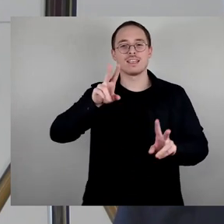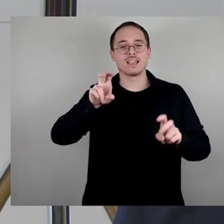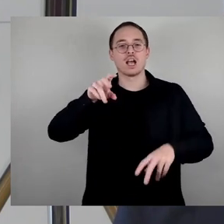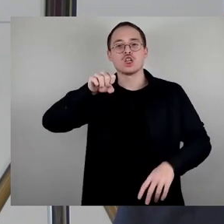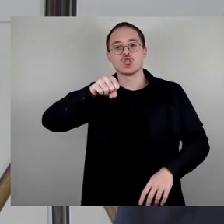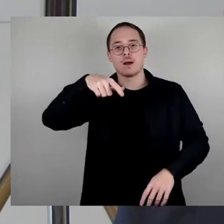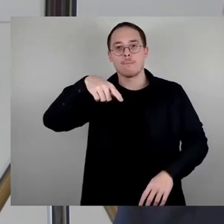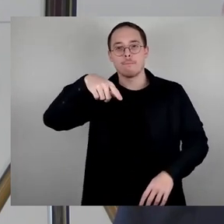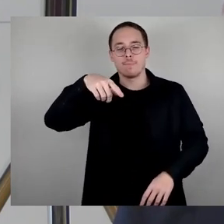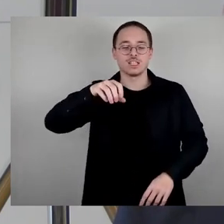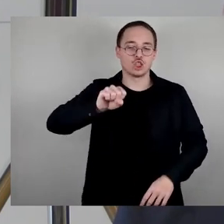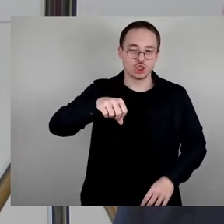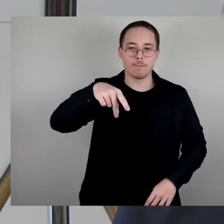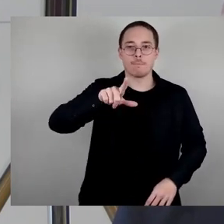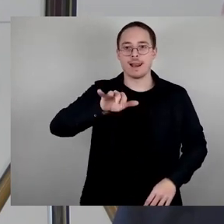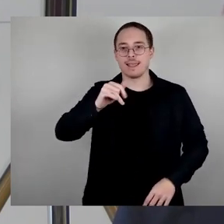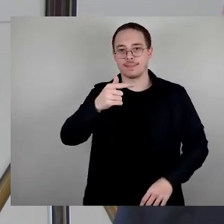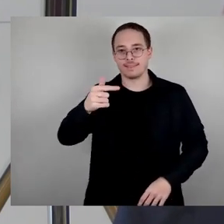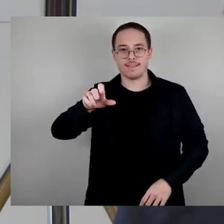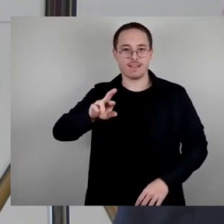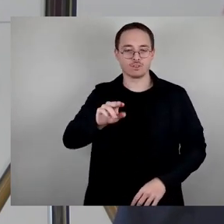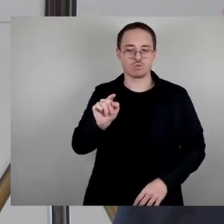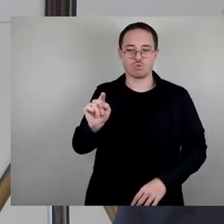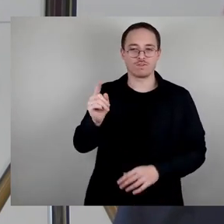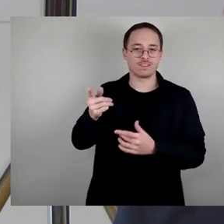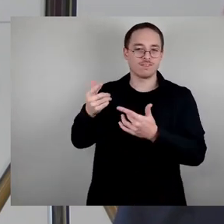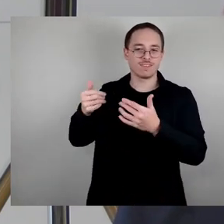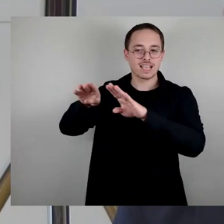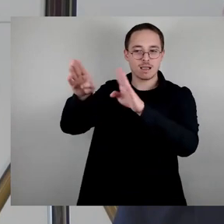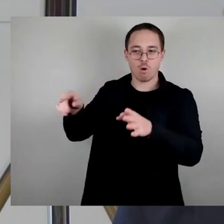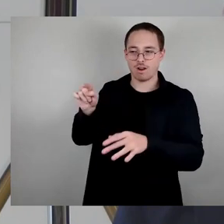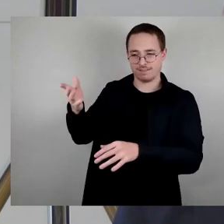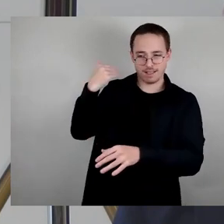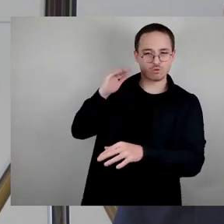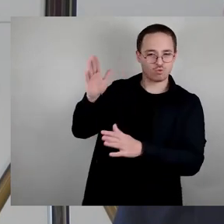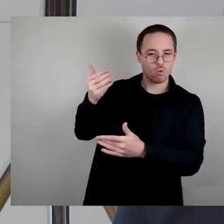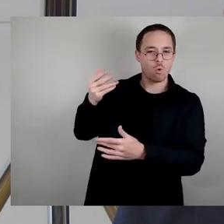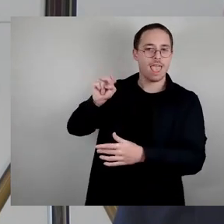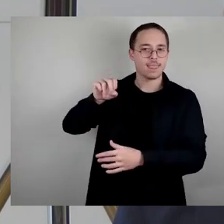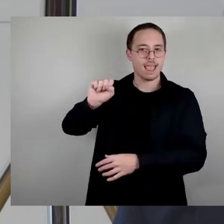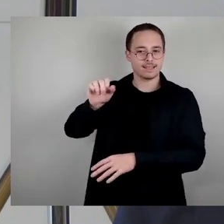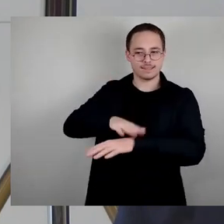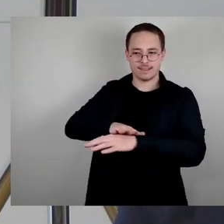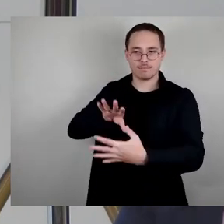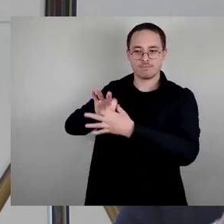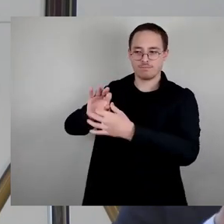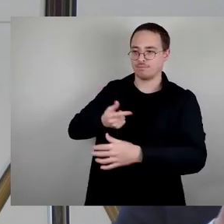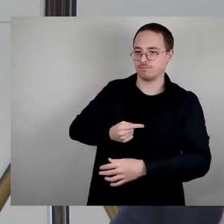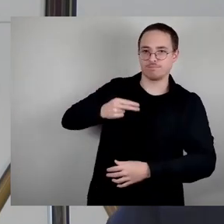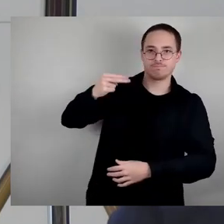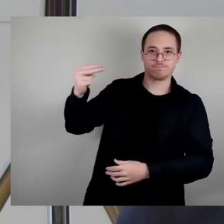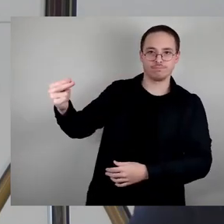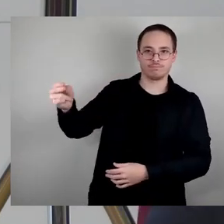Wir sind dazu im Gespräch mit dem Geschäftsbereich Stadtentwicklung Bau, mit dem Hochbauamt, für die Sanierung zuständig ist. Dort ist